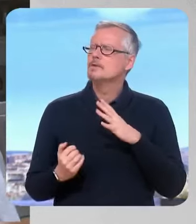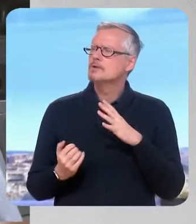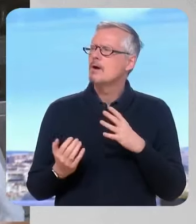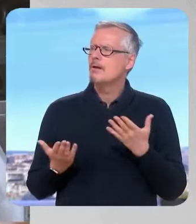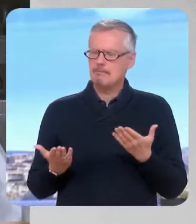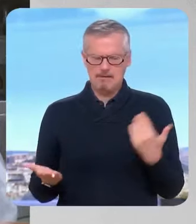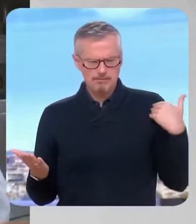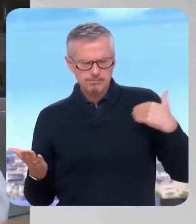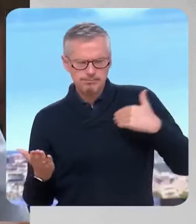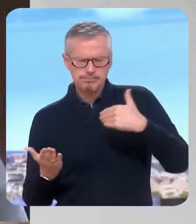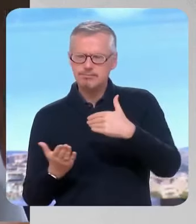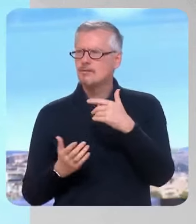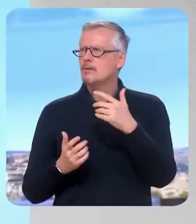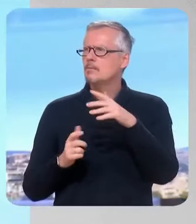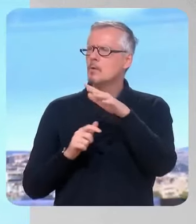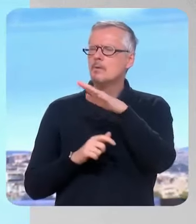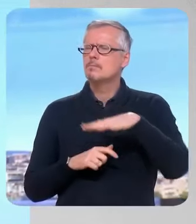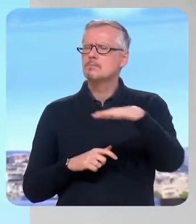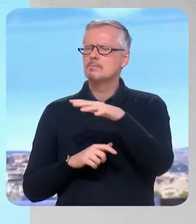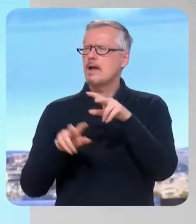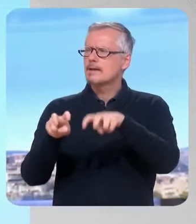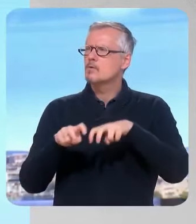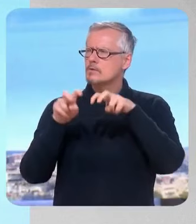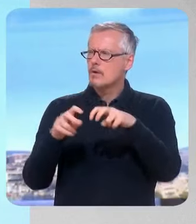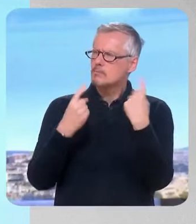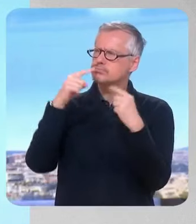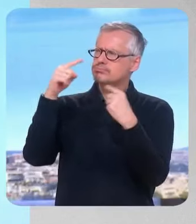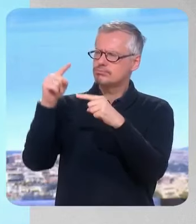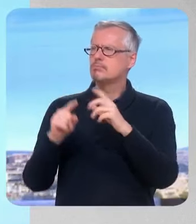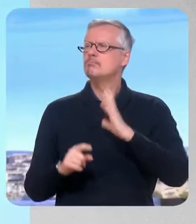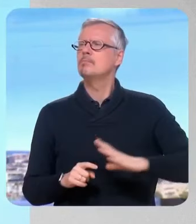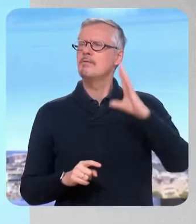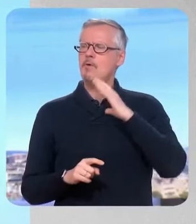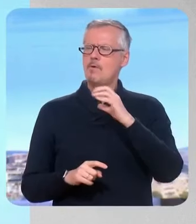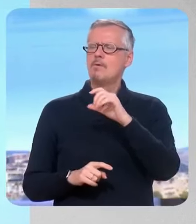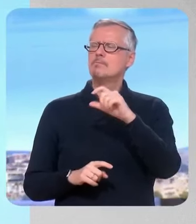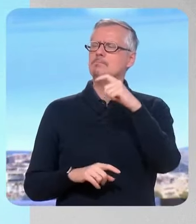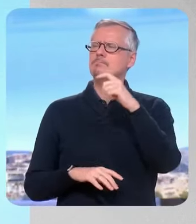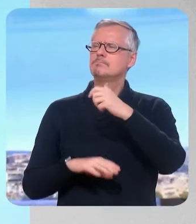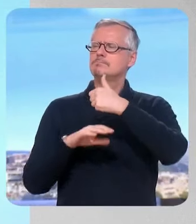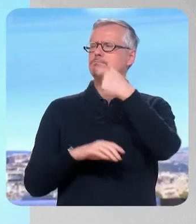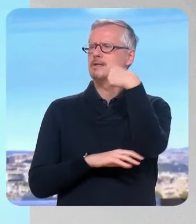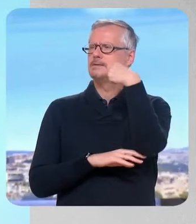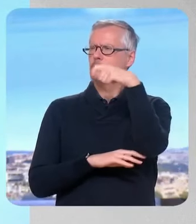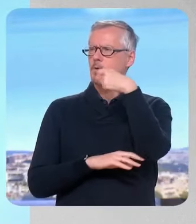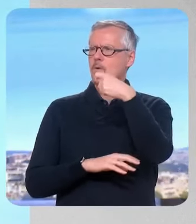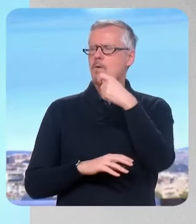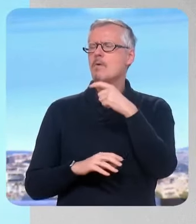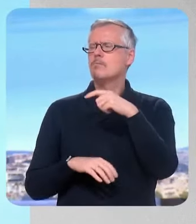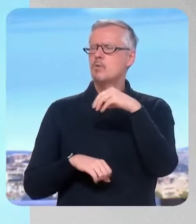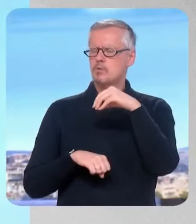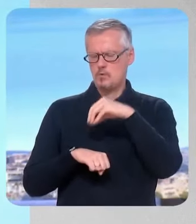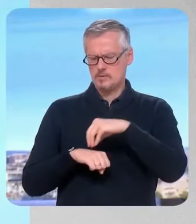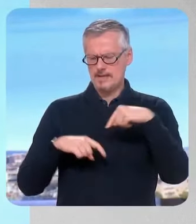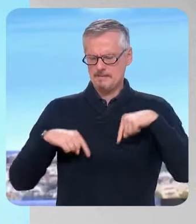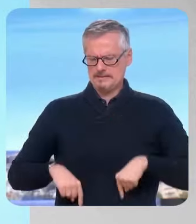aussi, une demande de plus en plus forte, toujours de la part des agriculteurs. Le chef de l'État avait promis, à l'issue du Conseil des ministres d